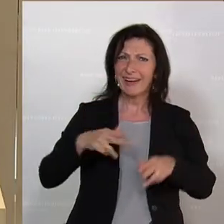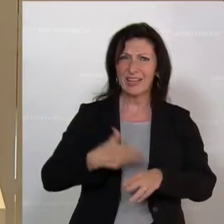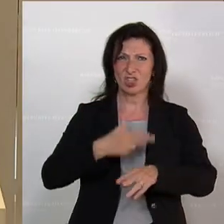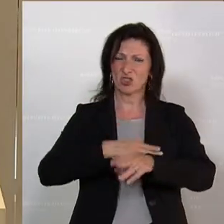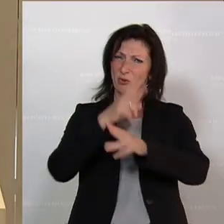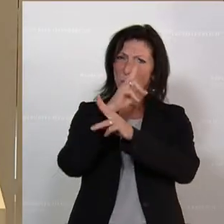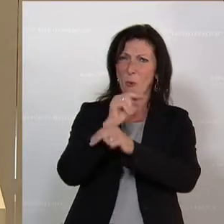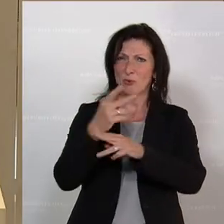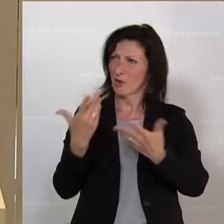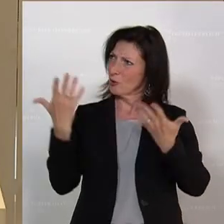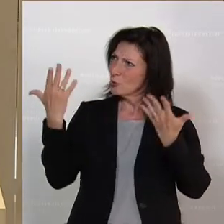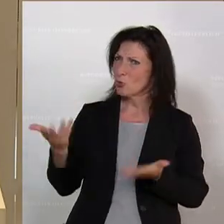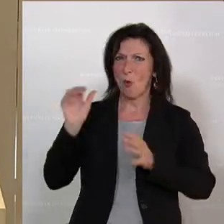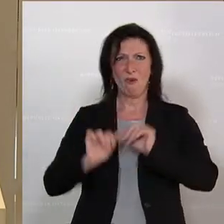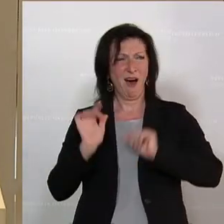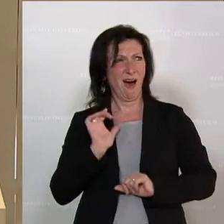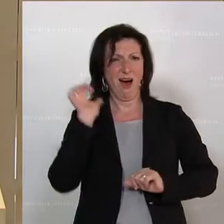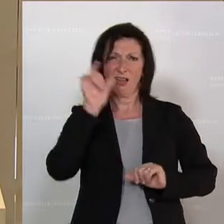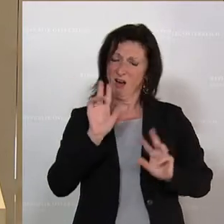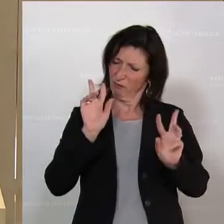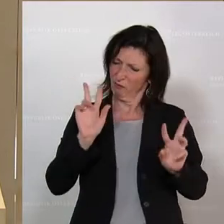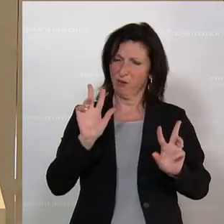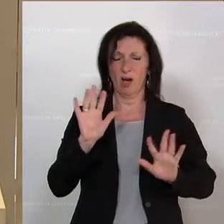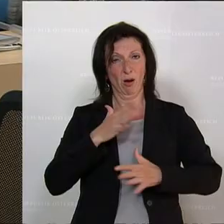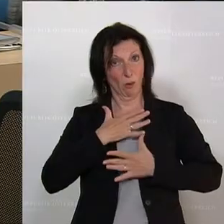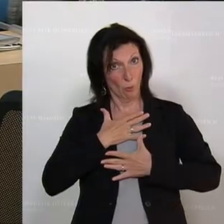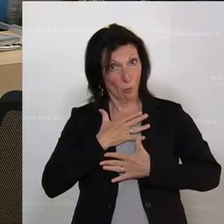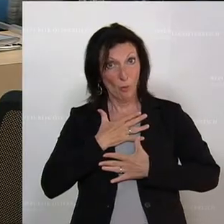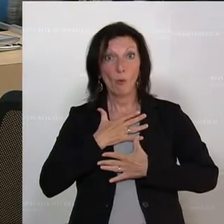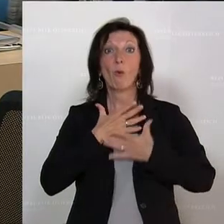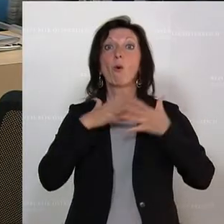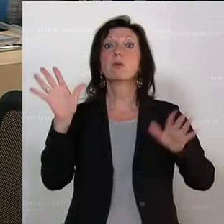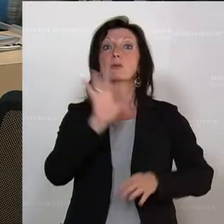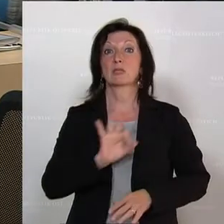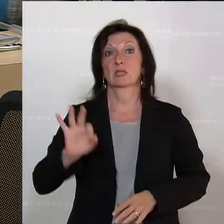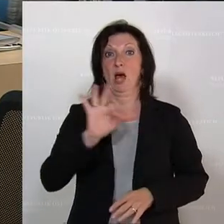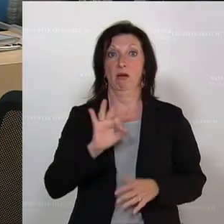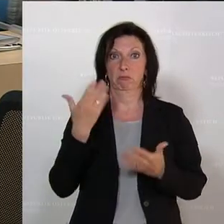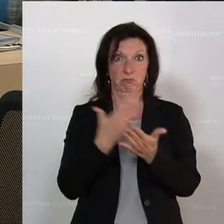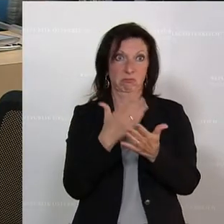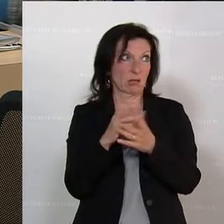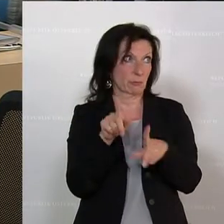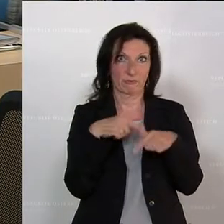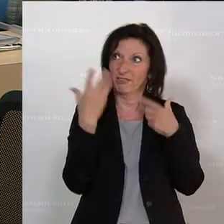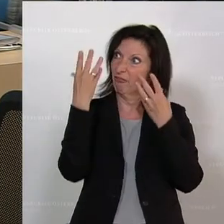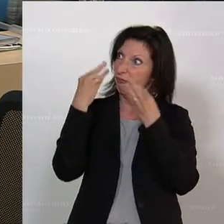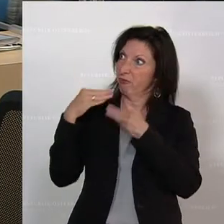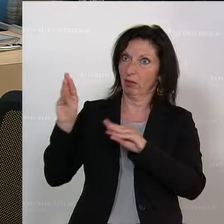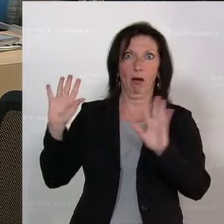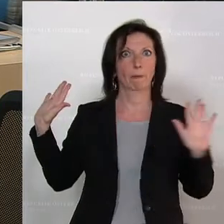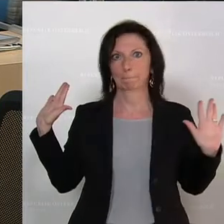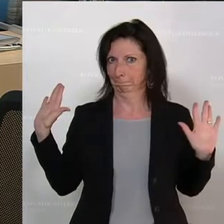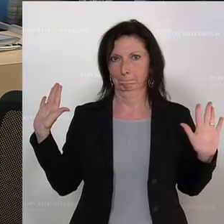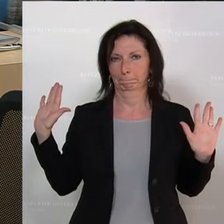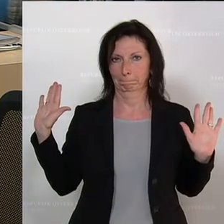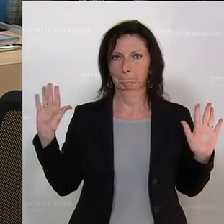Und Sie dürfen sich nicht wundern dadurch, dass unser Vertrauen oder mein Vertrauen gegenüber Ihnen dementsprechend tiefer schüttet ist. Und das